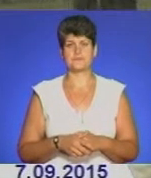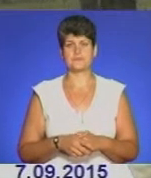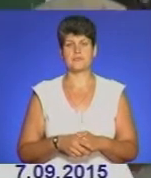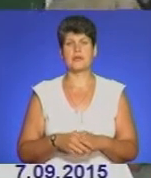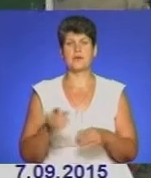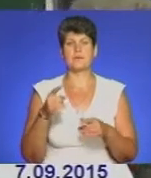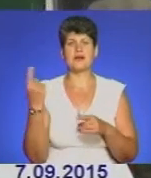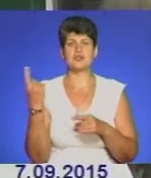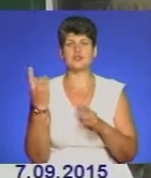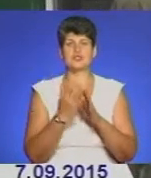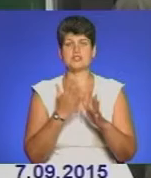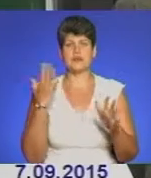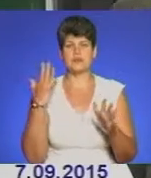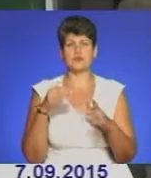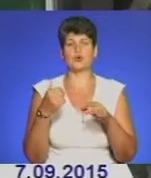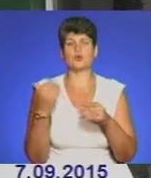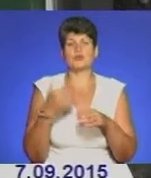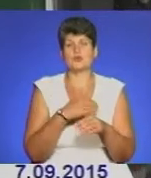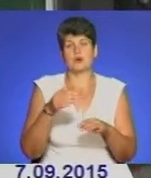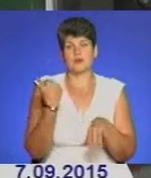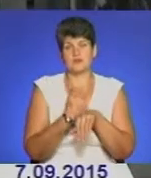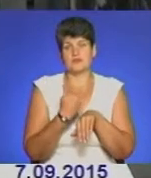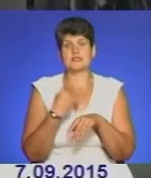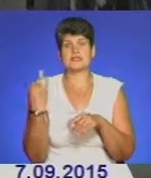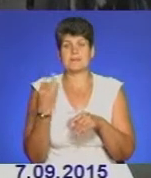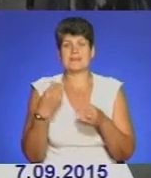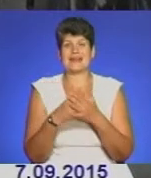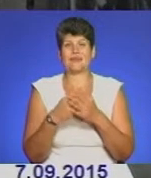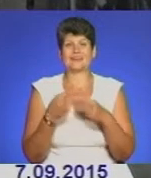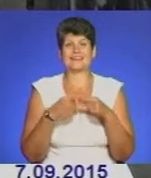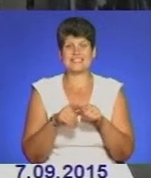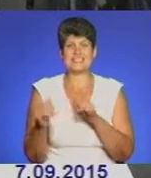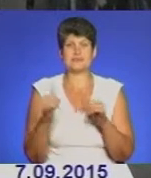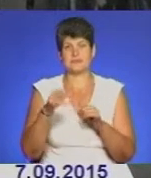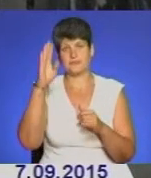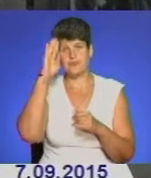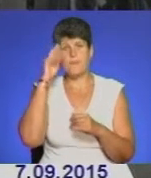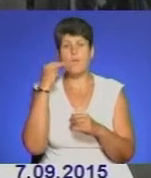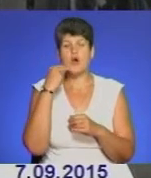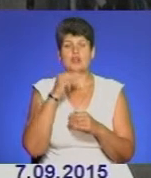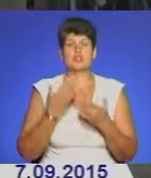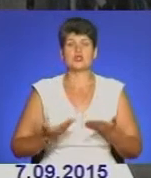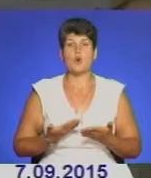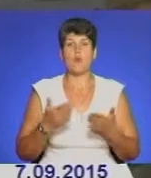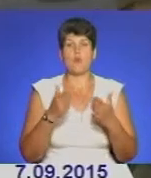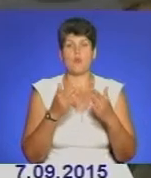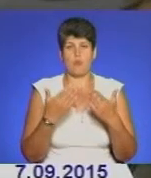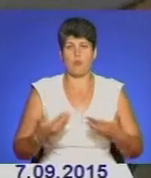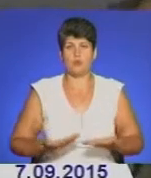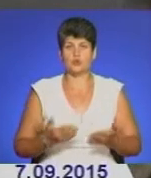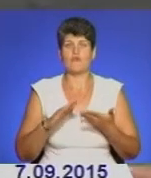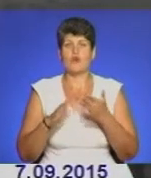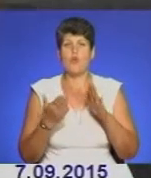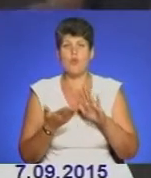В першу чергу очільників цікавило матеріально-технічне забезпечення бійців, оскільки покращення житлово-побутових умов і умов